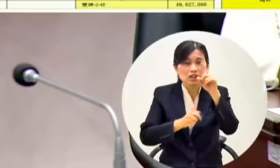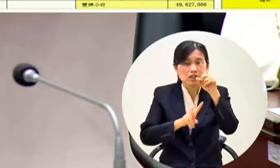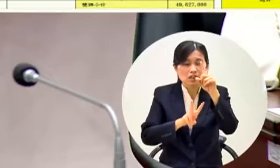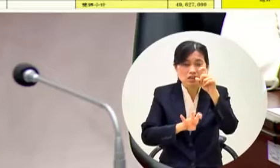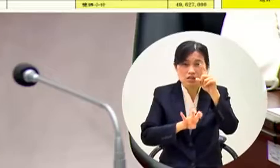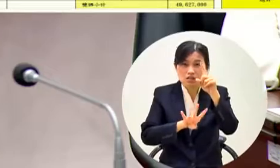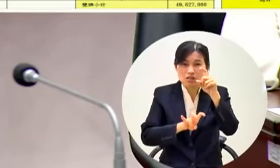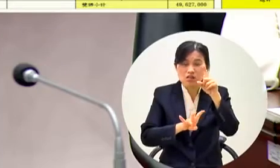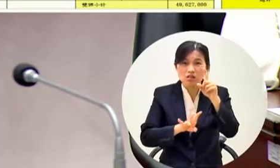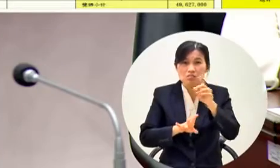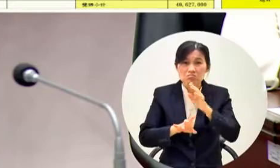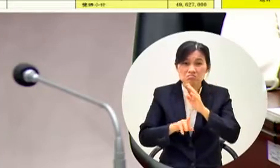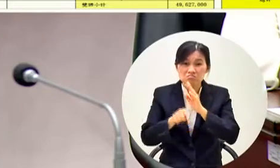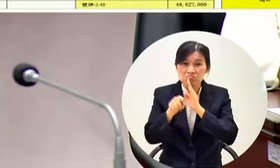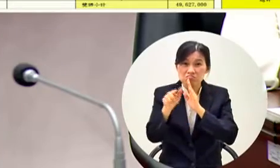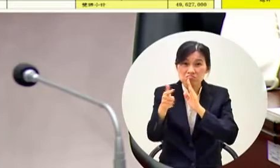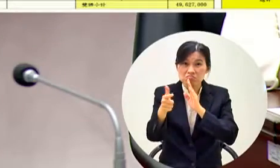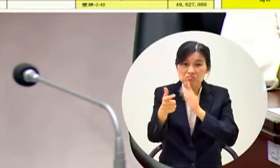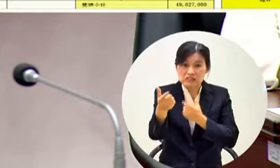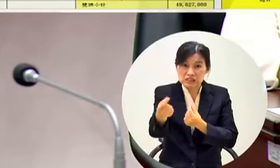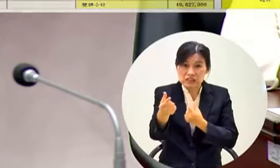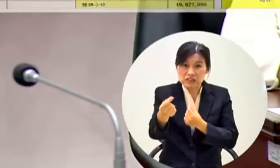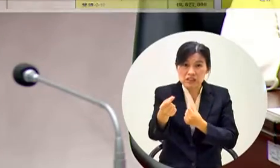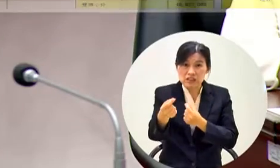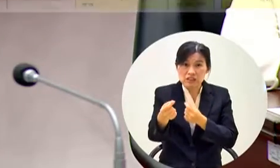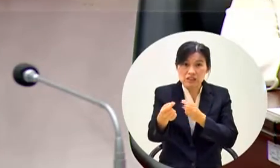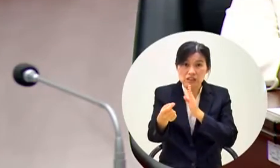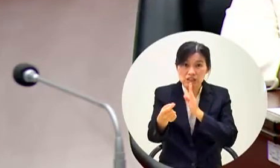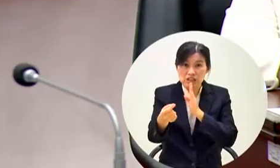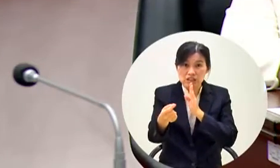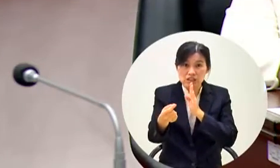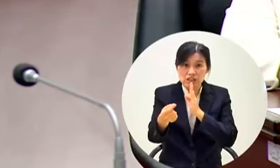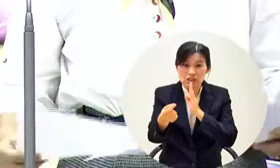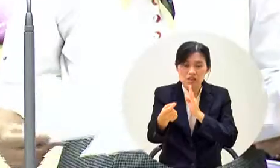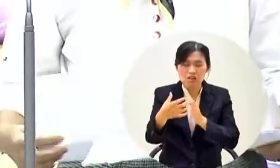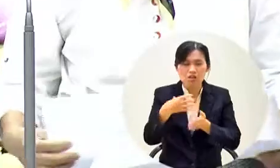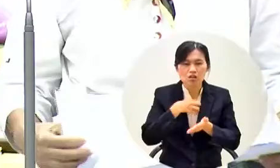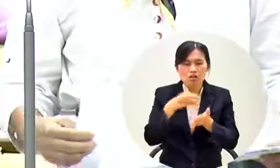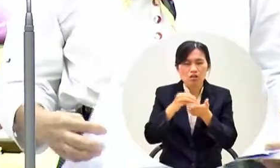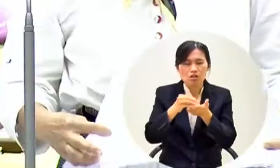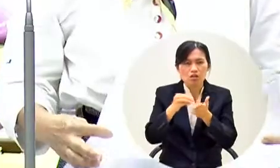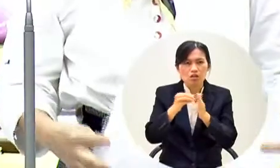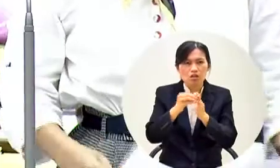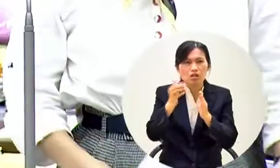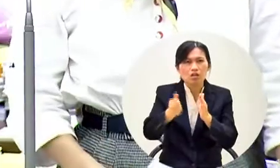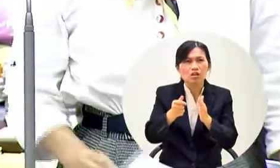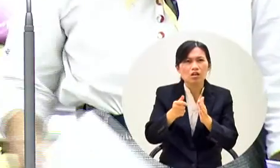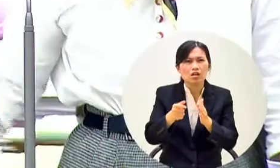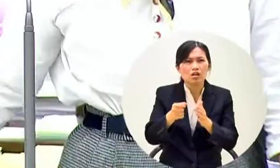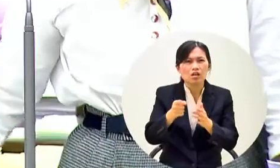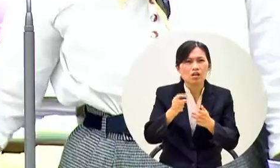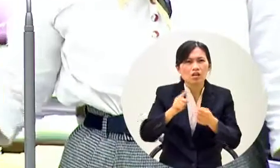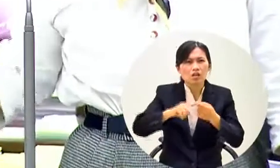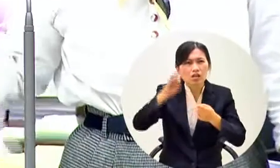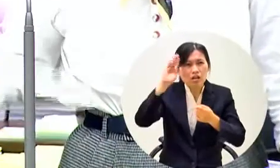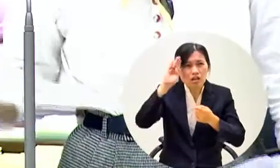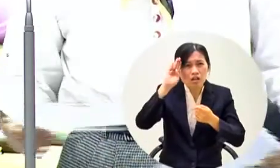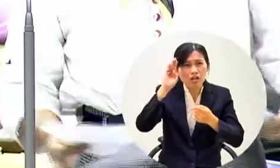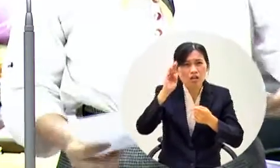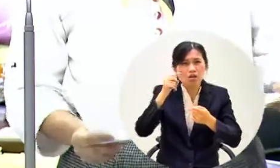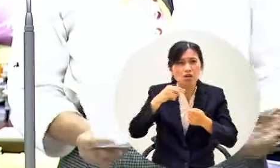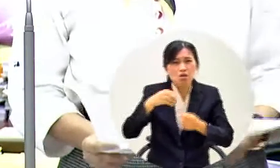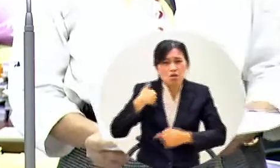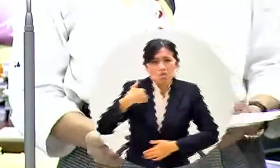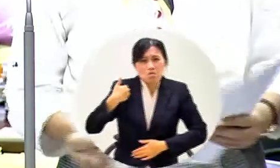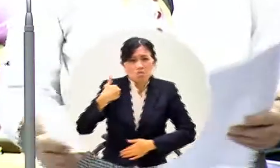是或不是就好請吳局長答覆呃主席啊議員非常抱歉我沒看市長PO